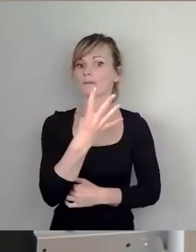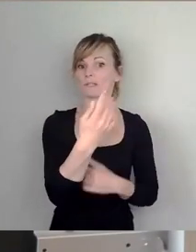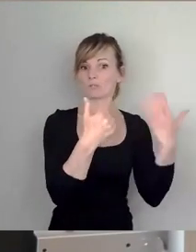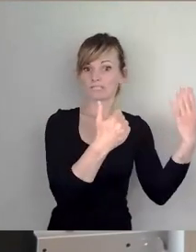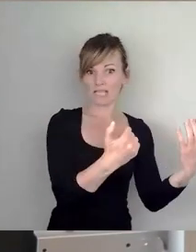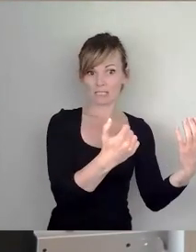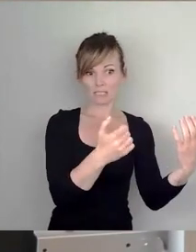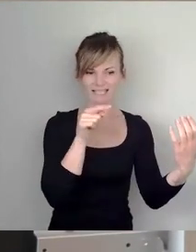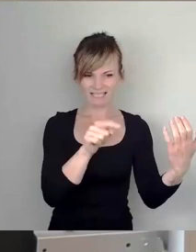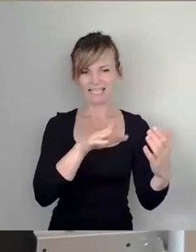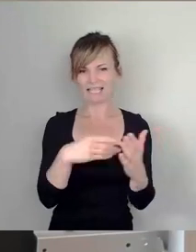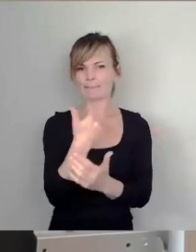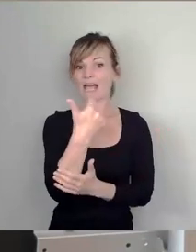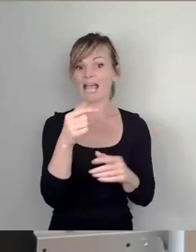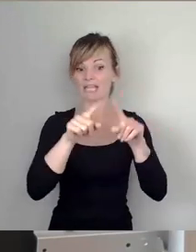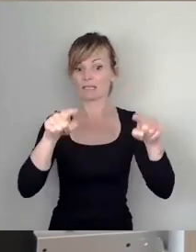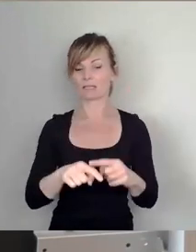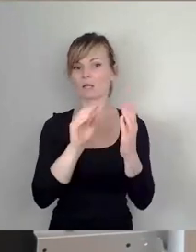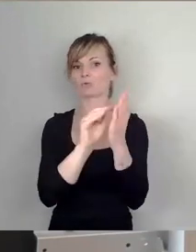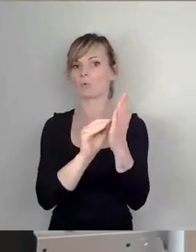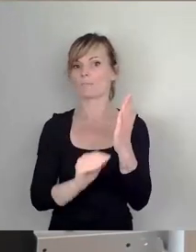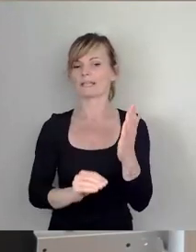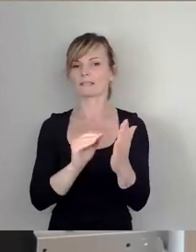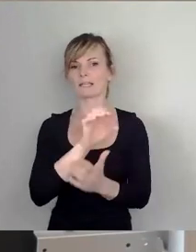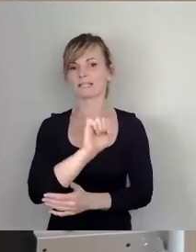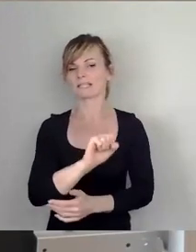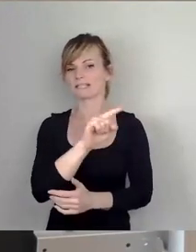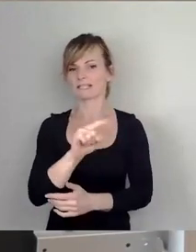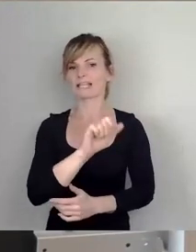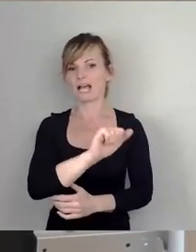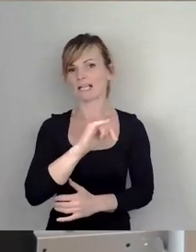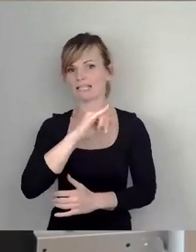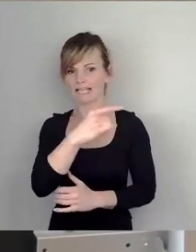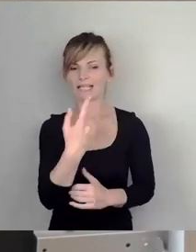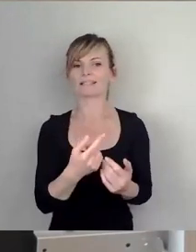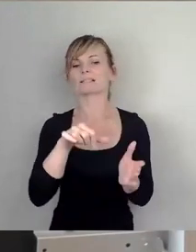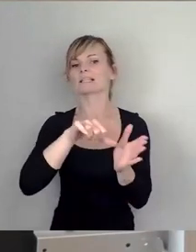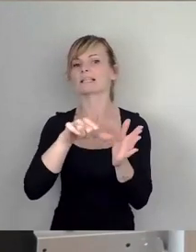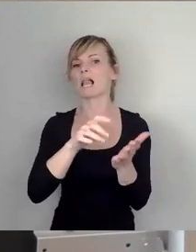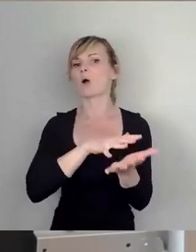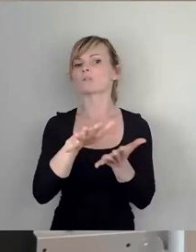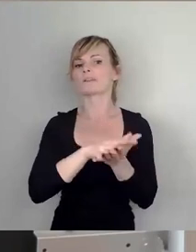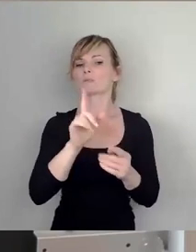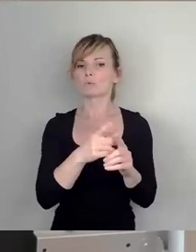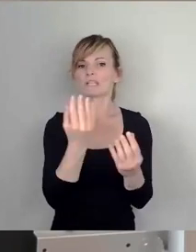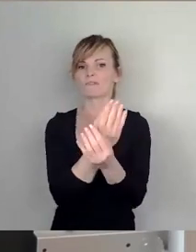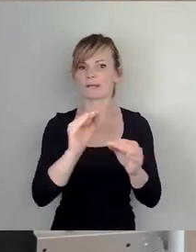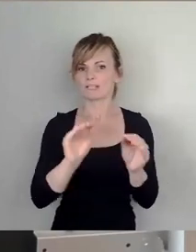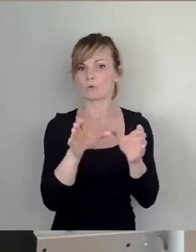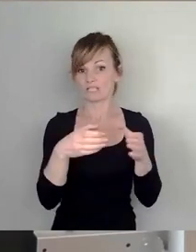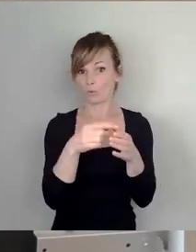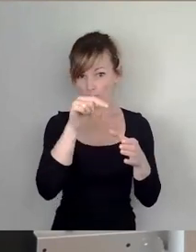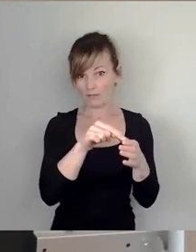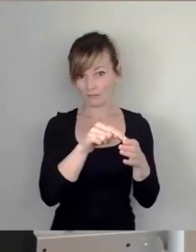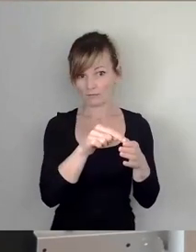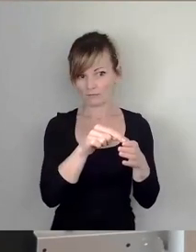gibt es ein Dokument, was also der ZAIG, das ist die zentrale Auswertungs und Informationsgruppe, die den